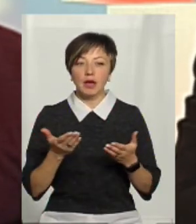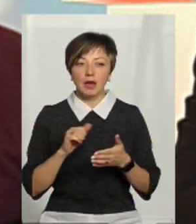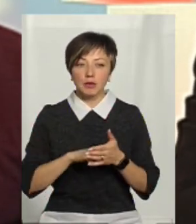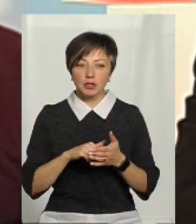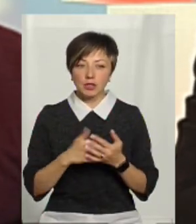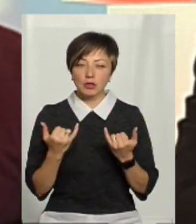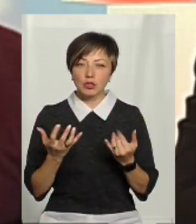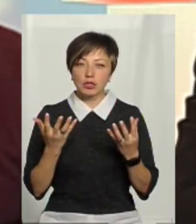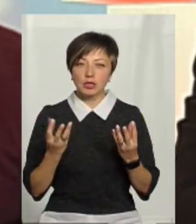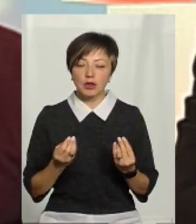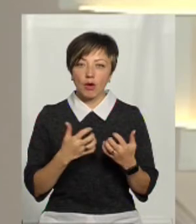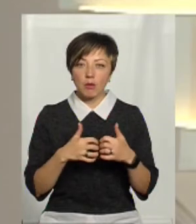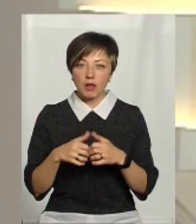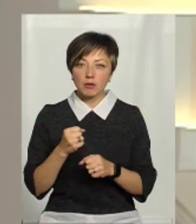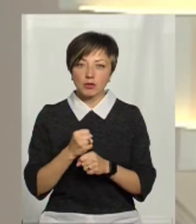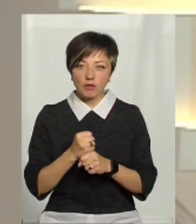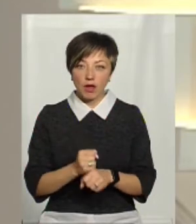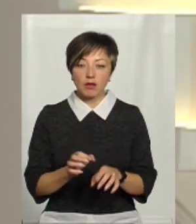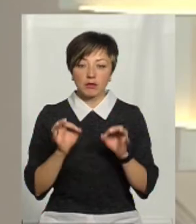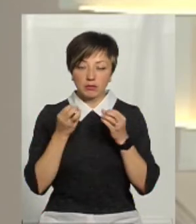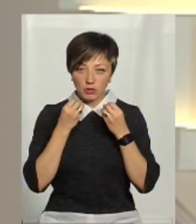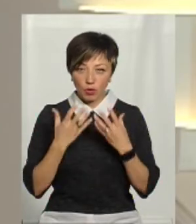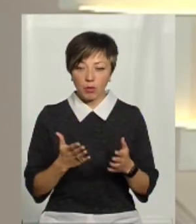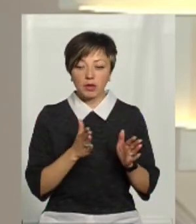Сьогодні, на сьогоднішній день, обладнання працювало справно.